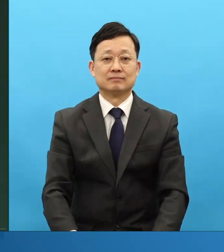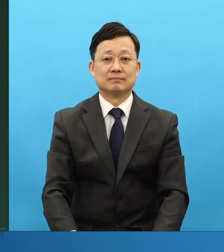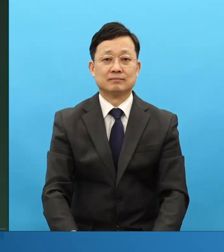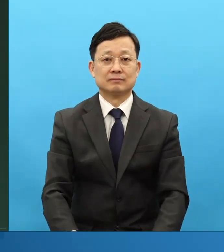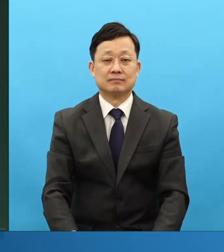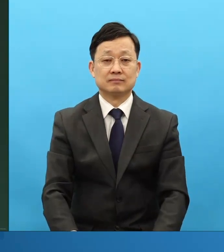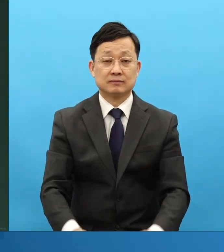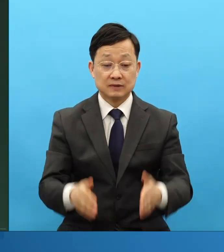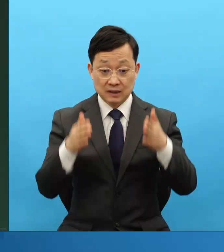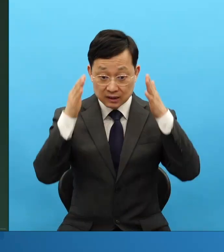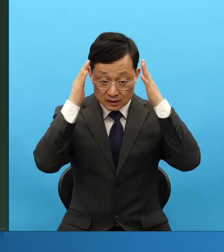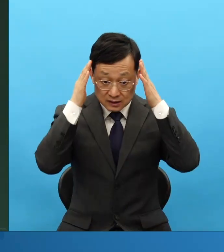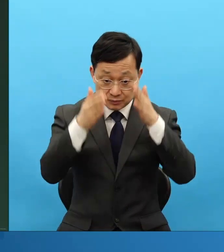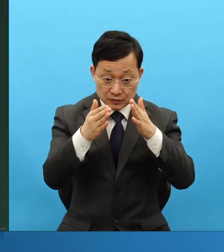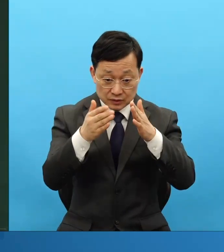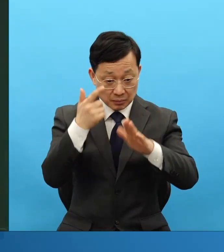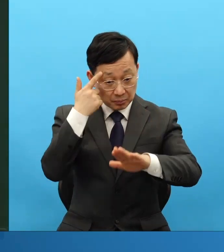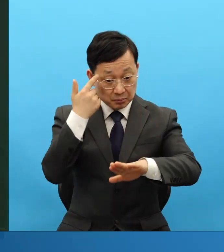집중 반대말은 분열이에요.